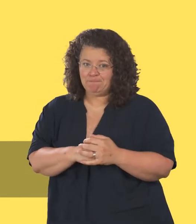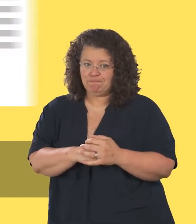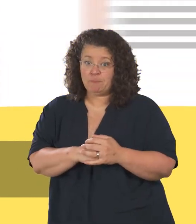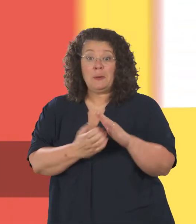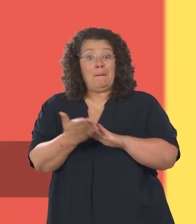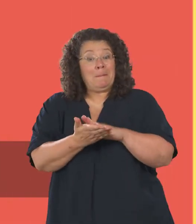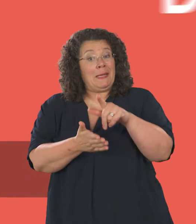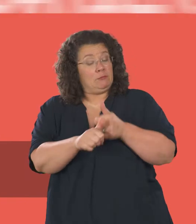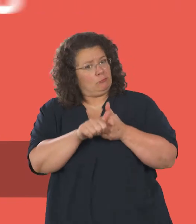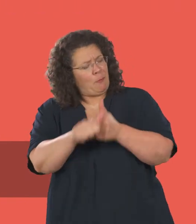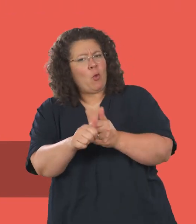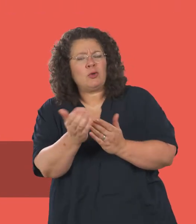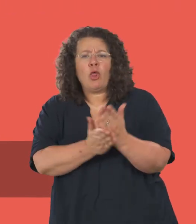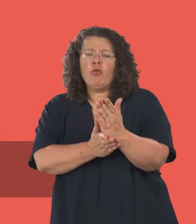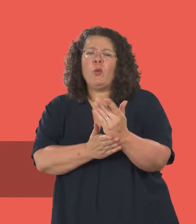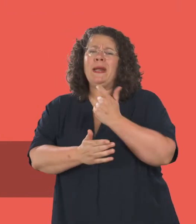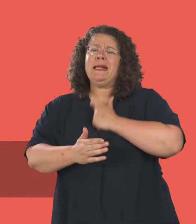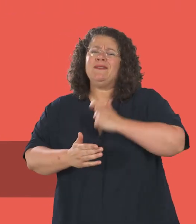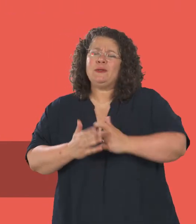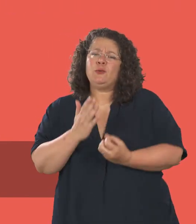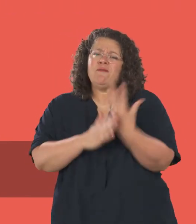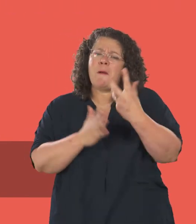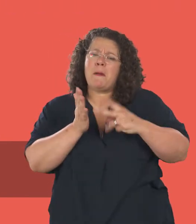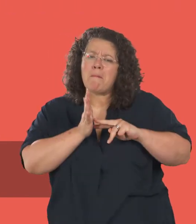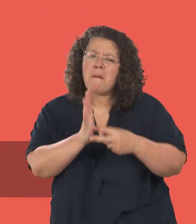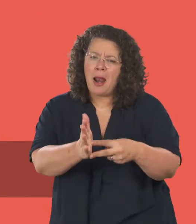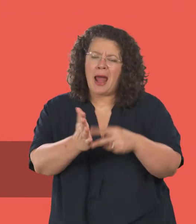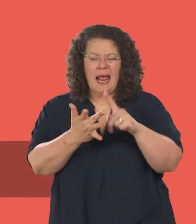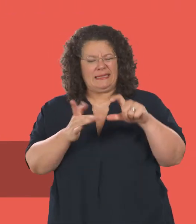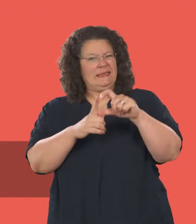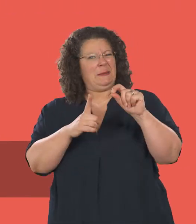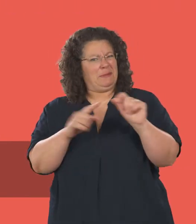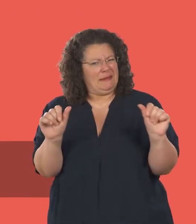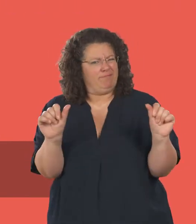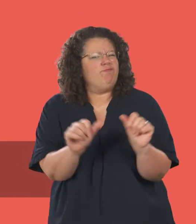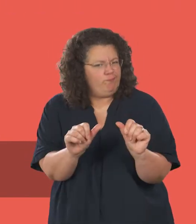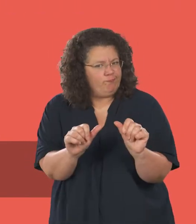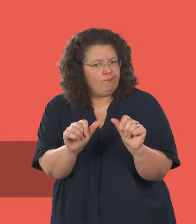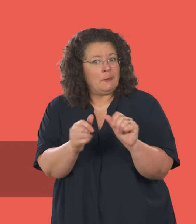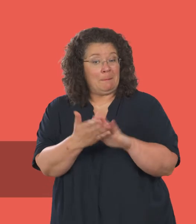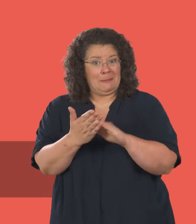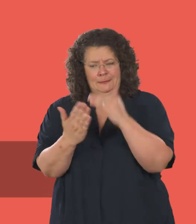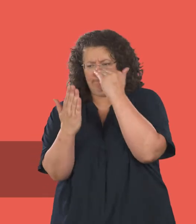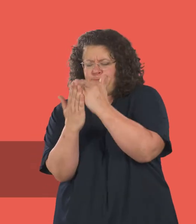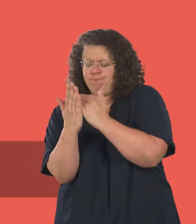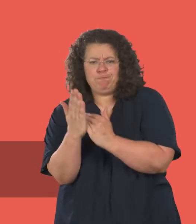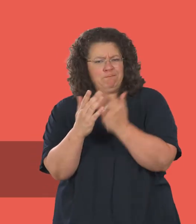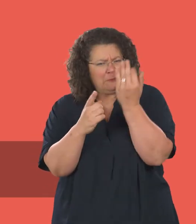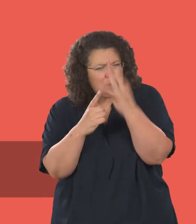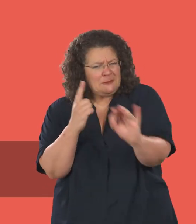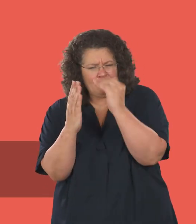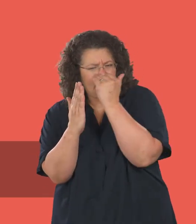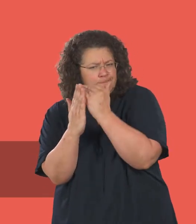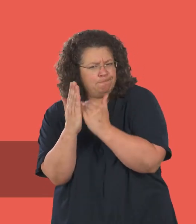Llywodraeth Cymru. Mae hyn yn golygu a cywch eich cefnogi gan gynllun datblygu unigol, neu CDI, sy'n nodi'n